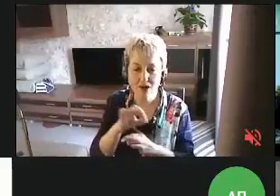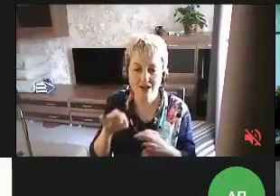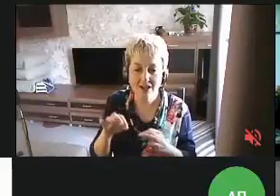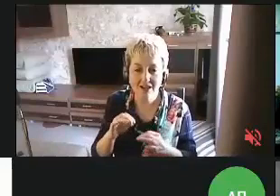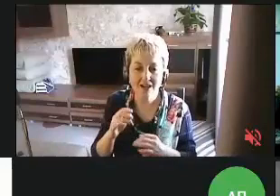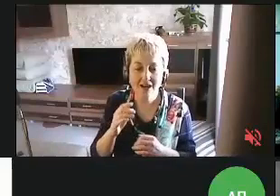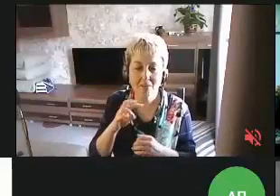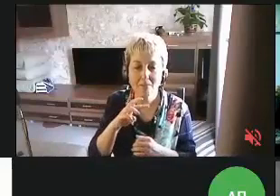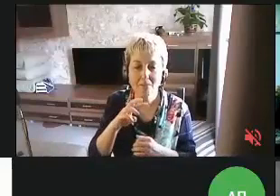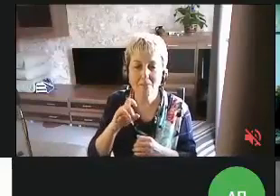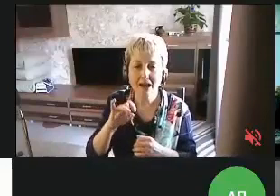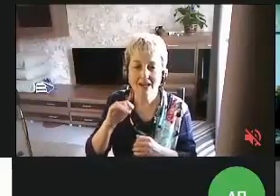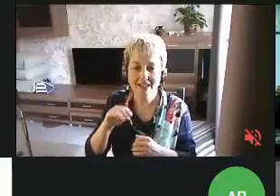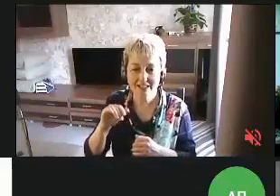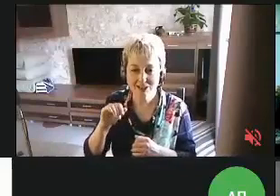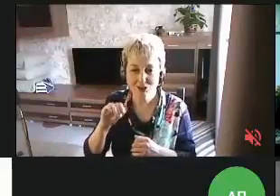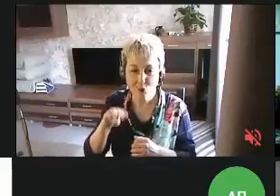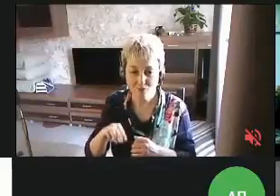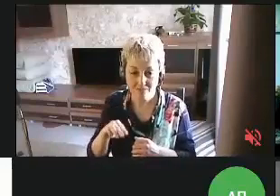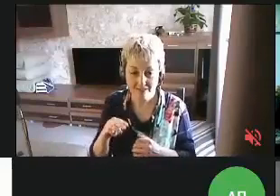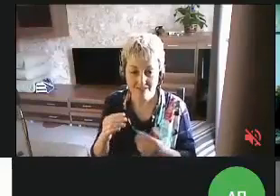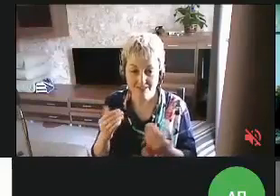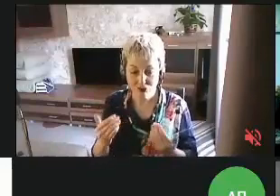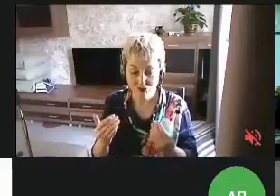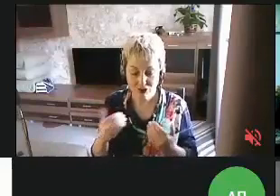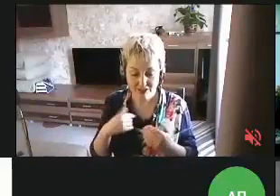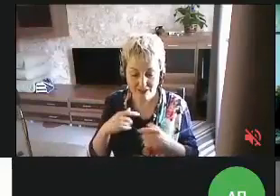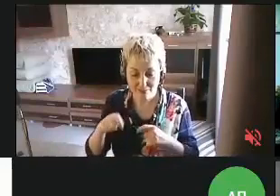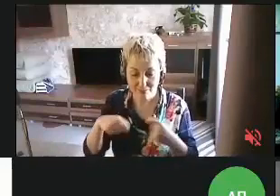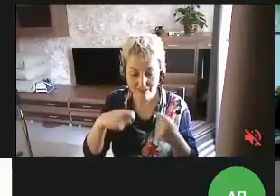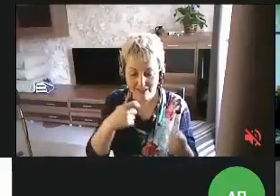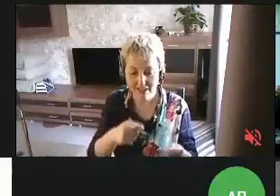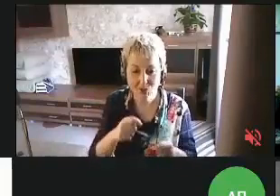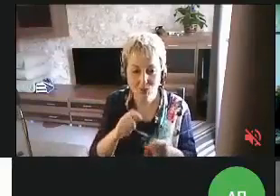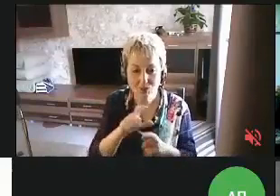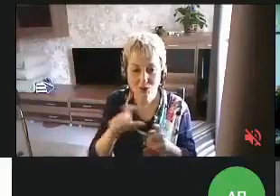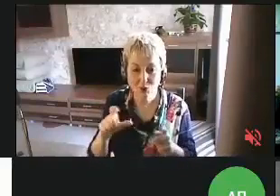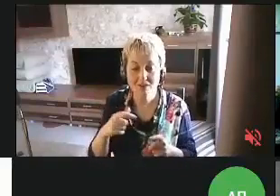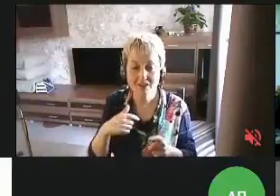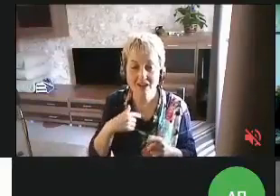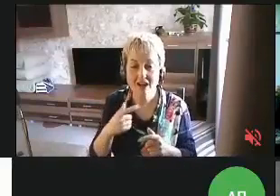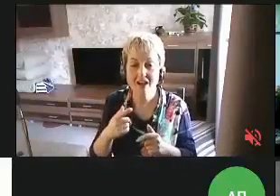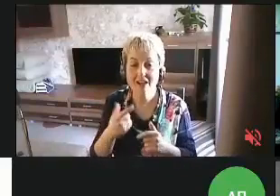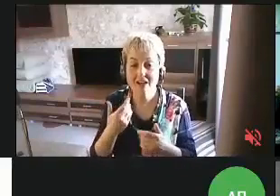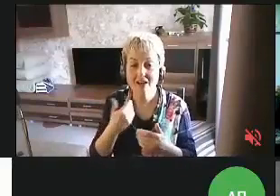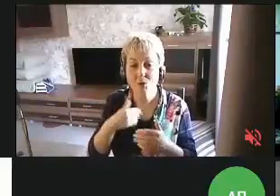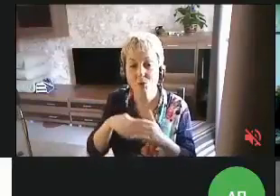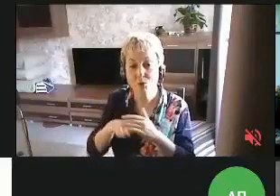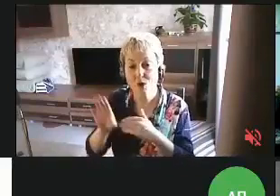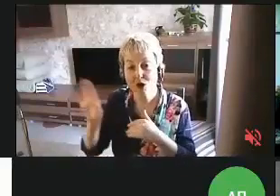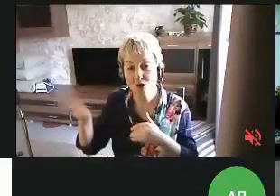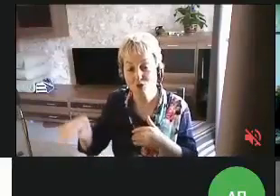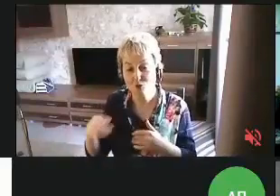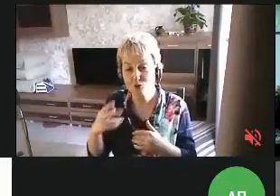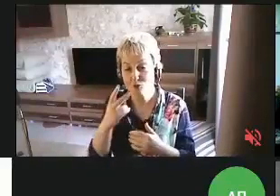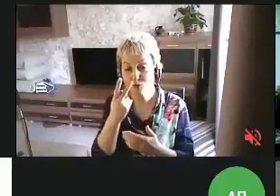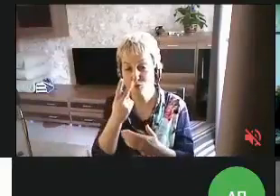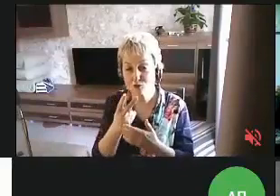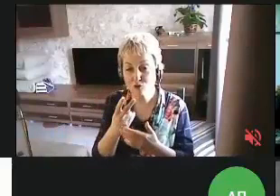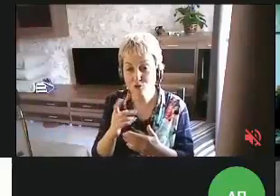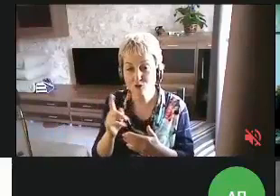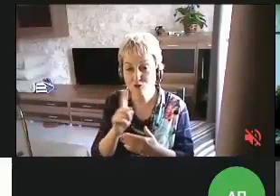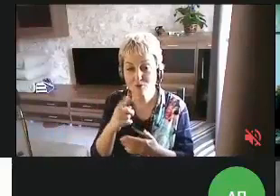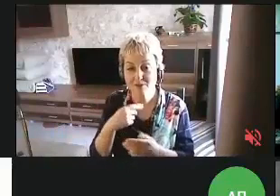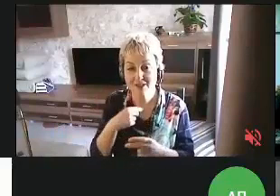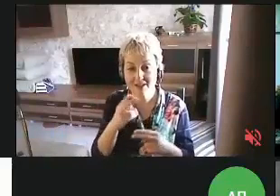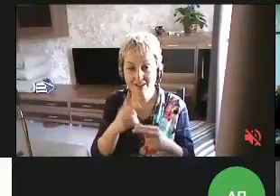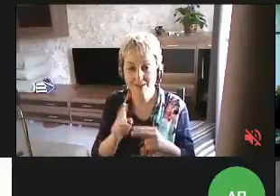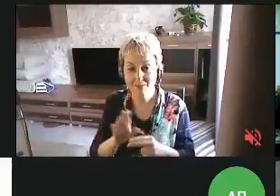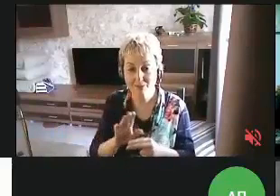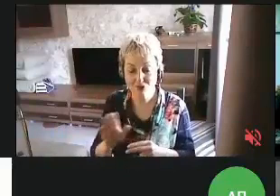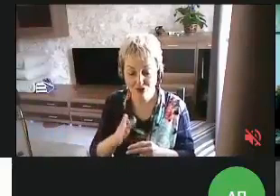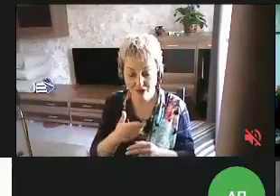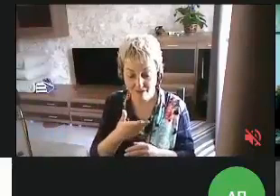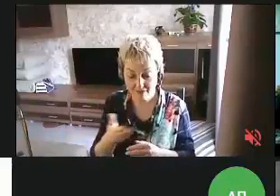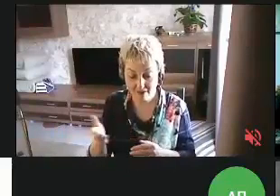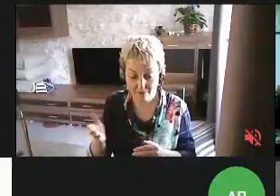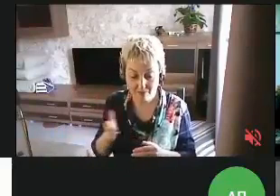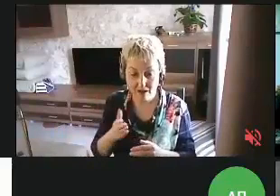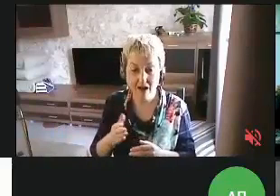Майкрософт-России. Вот, Юля, сейчас я вам передаю слово. Я, наверное, уйду из эфира, чтобы не мешать.